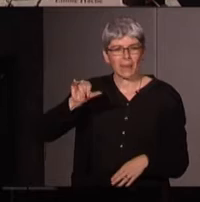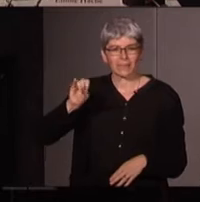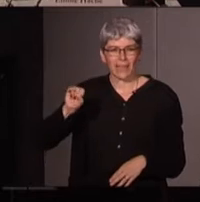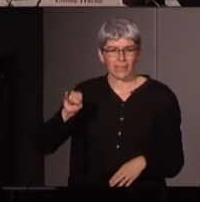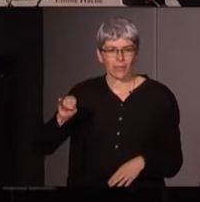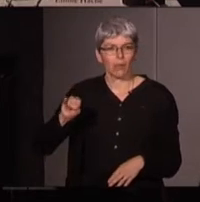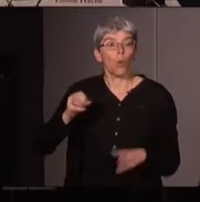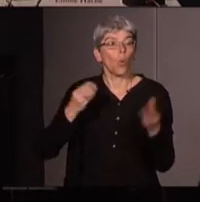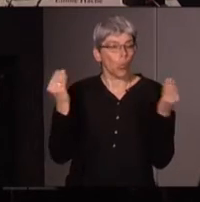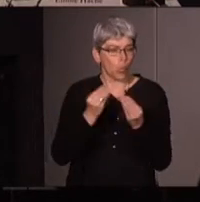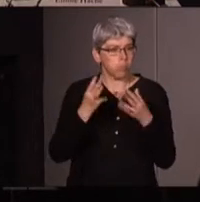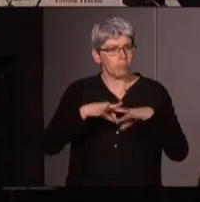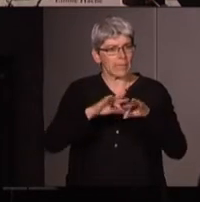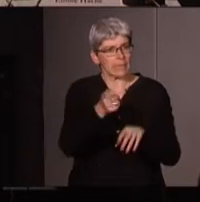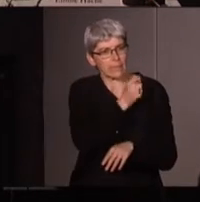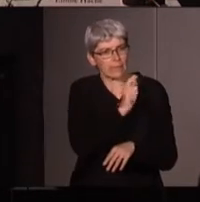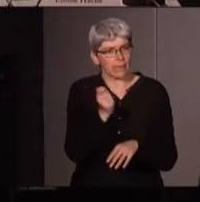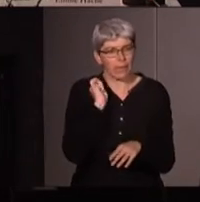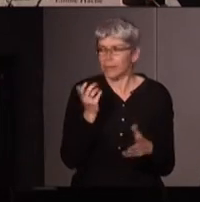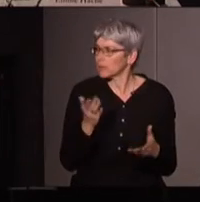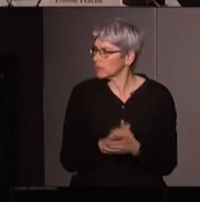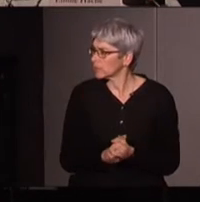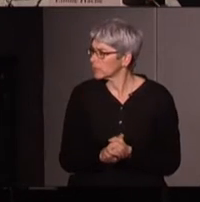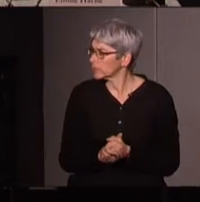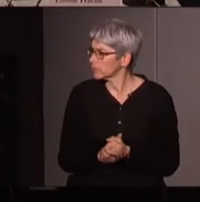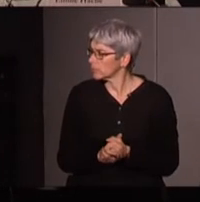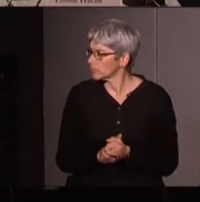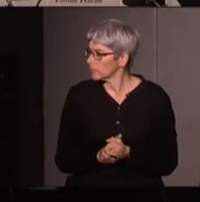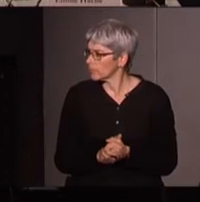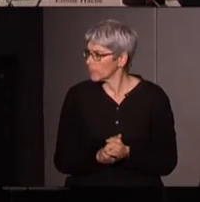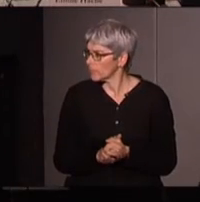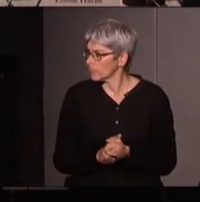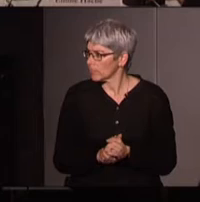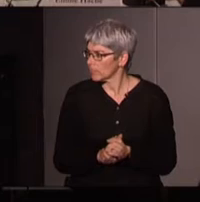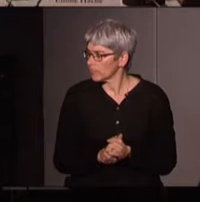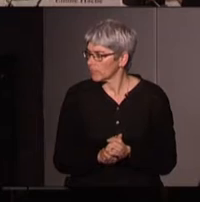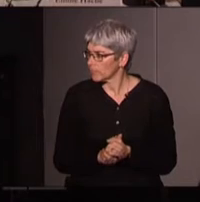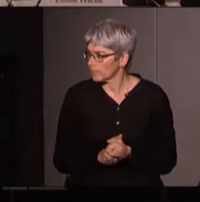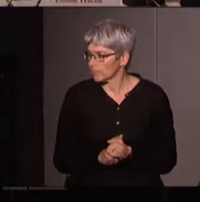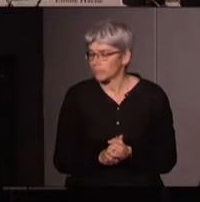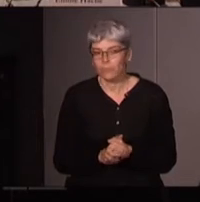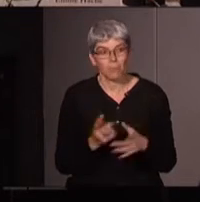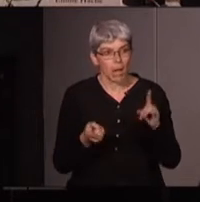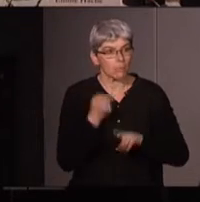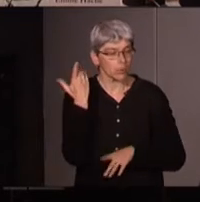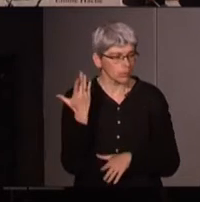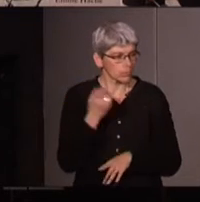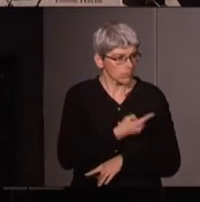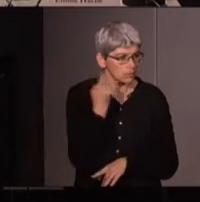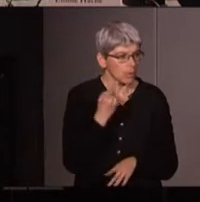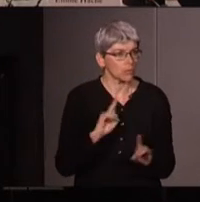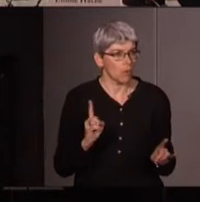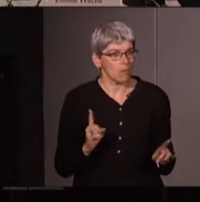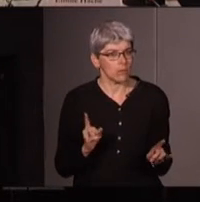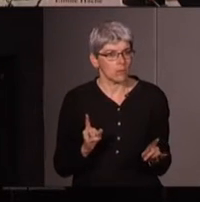oui voilà bon voilà donc on cite à chaque fois écoféminisme Vandana Shiva c'est très important mais c'est pas les seuls et